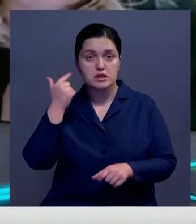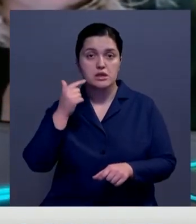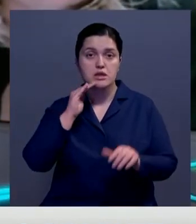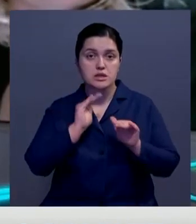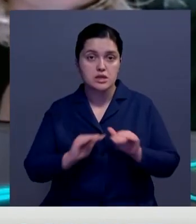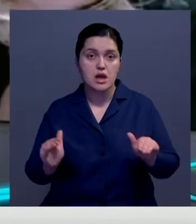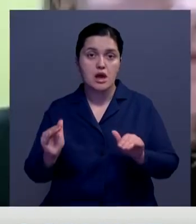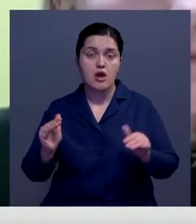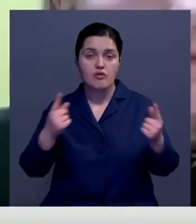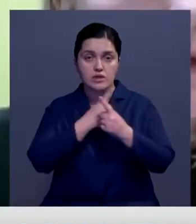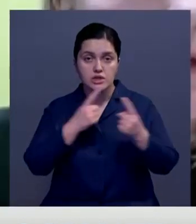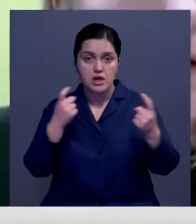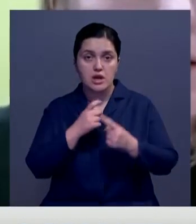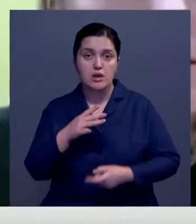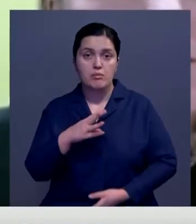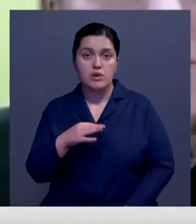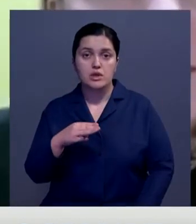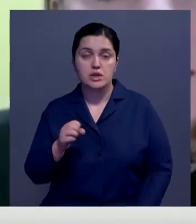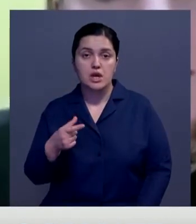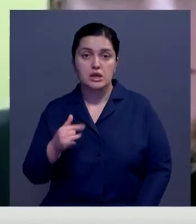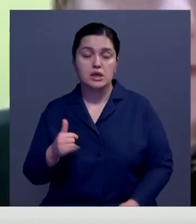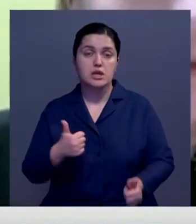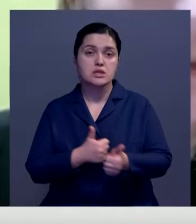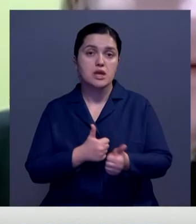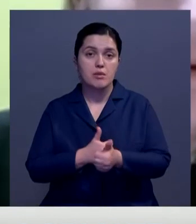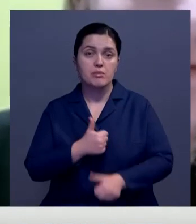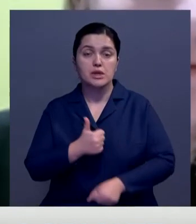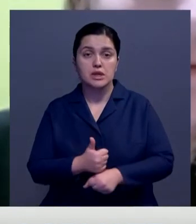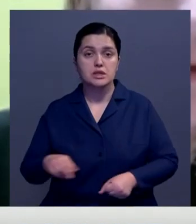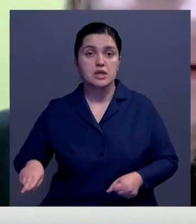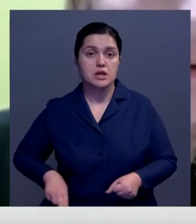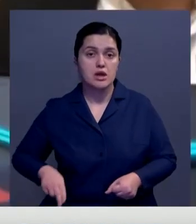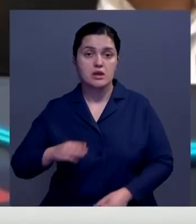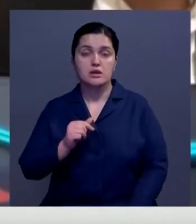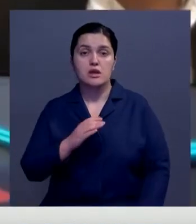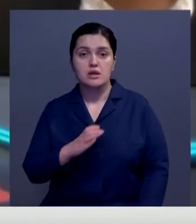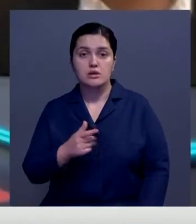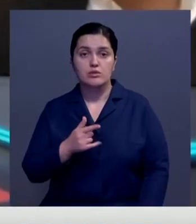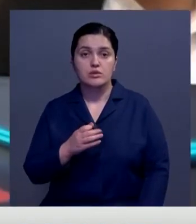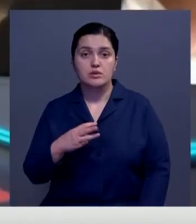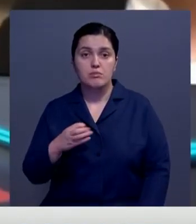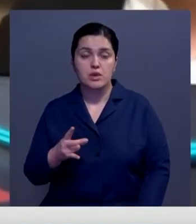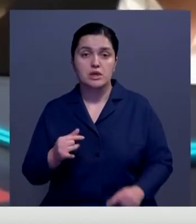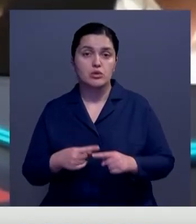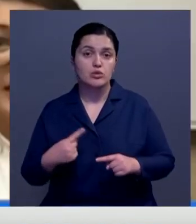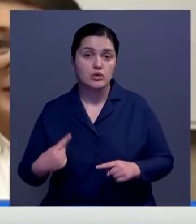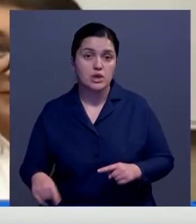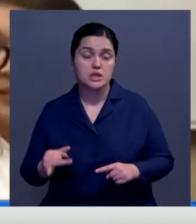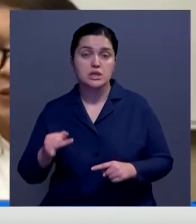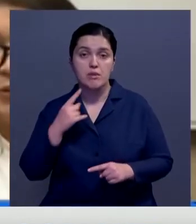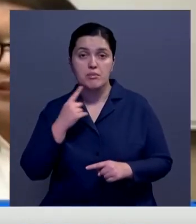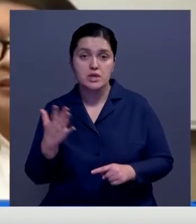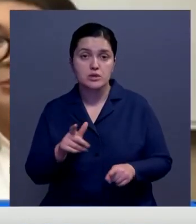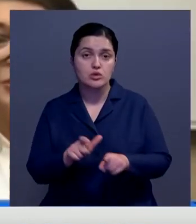обещательного союза Чафат Моттаги, замгендиректора информационного агентства ТАСС Михаил Гусман и другие. С